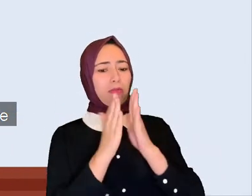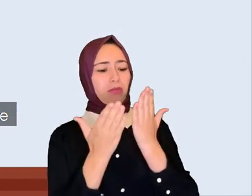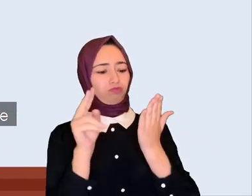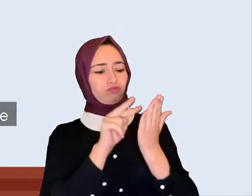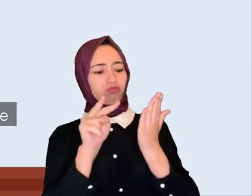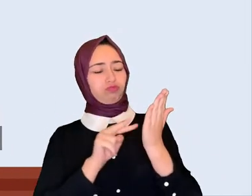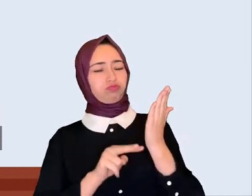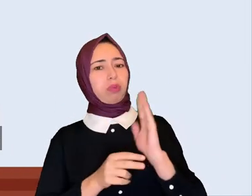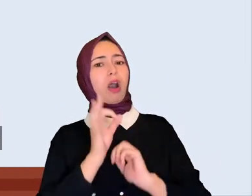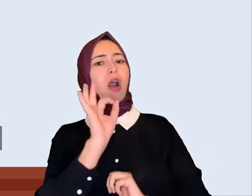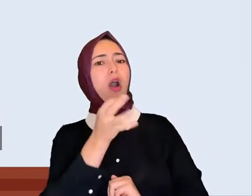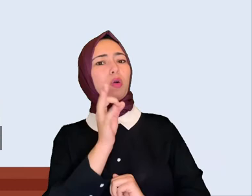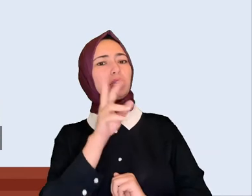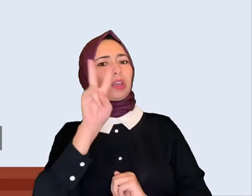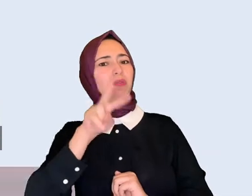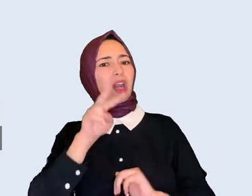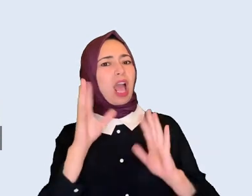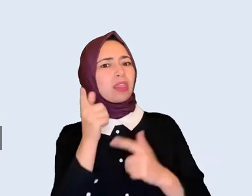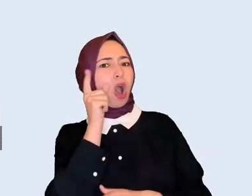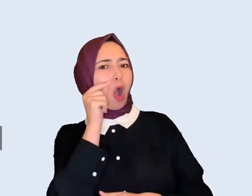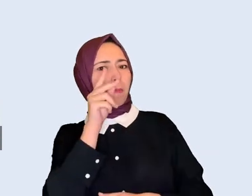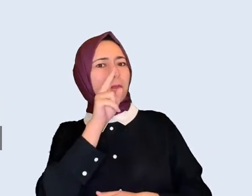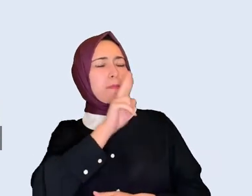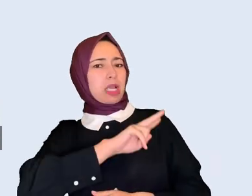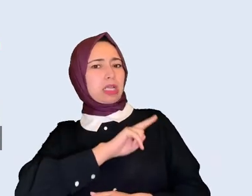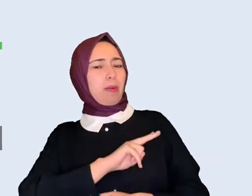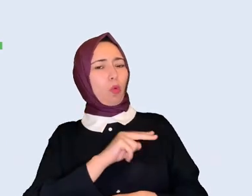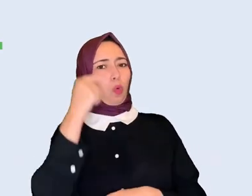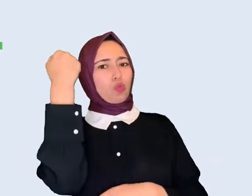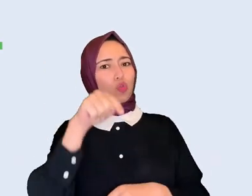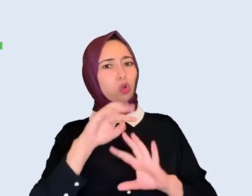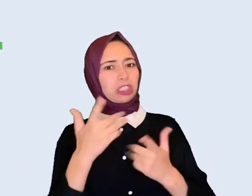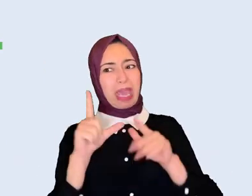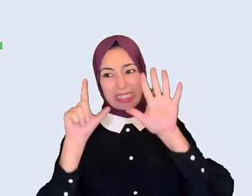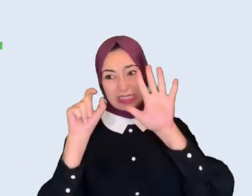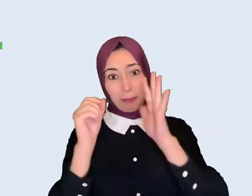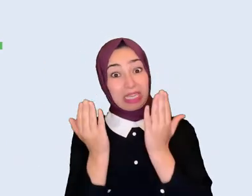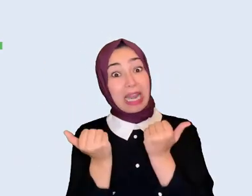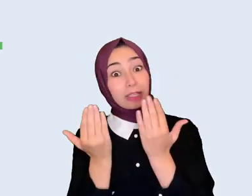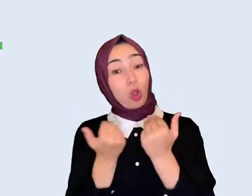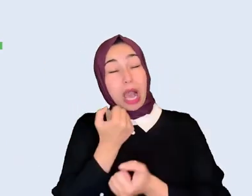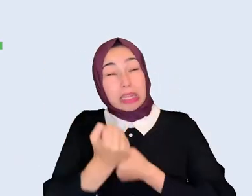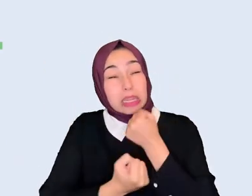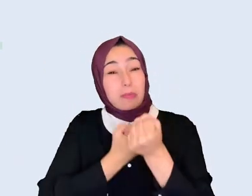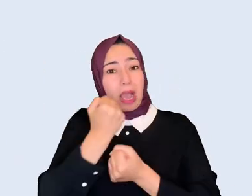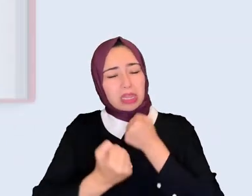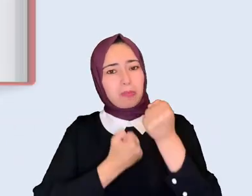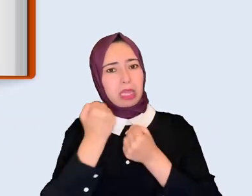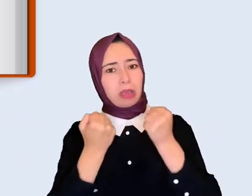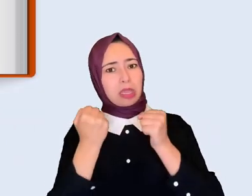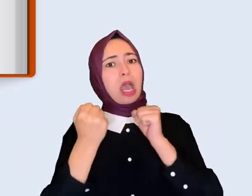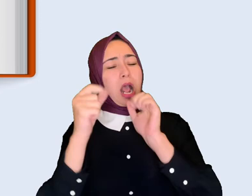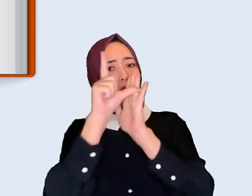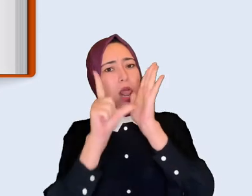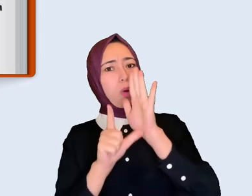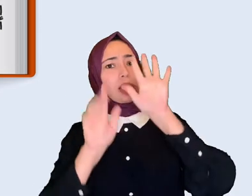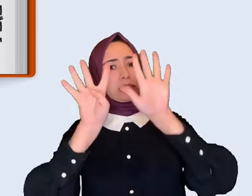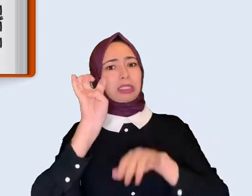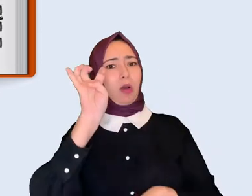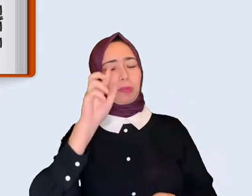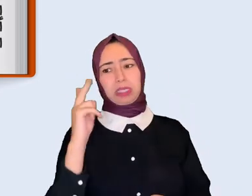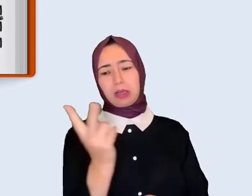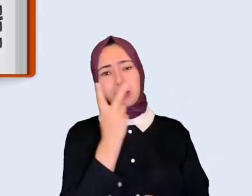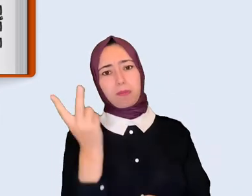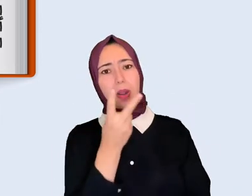الدوسي وحل مليح والقاء انه فعلا سبب رفض التكفل بالعلاج اللي هو عدم بلوغ سن 70 سنة يخرق الفصل 49 من